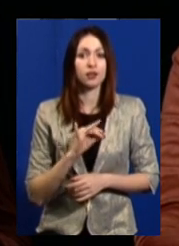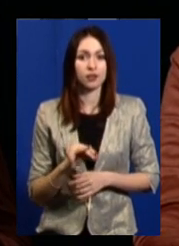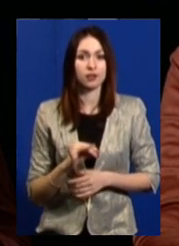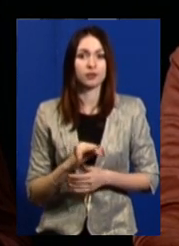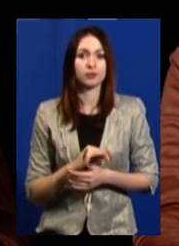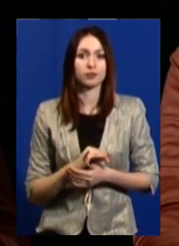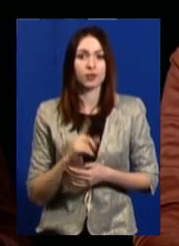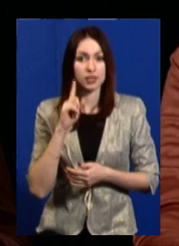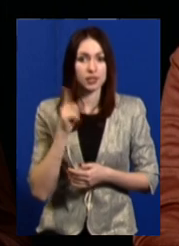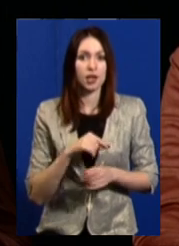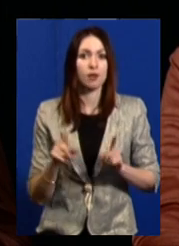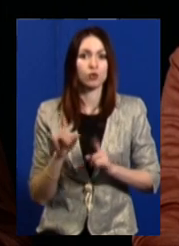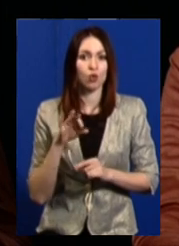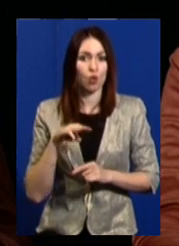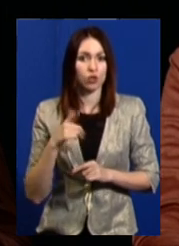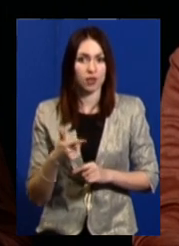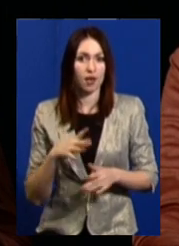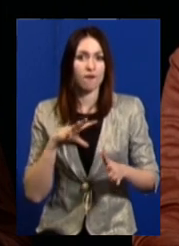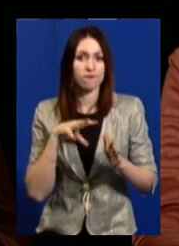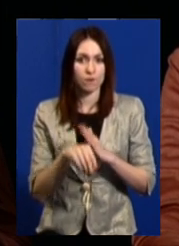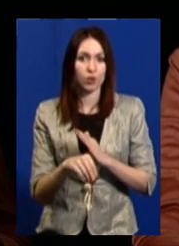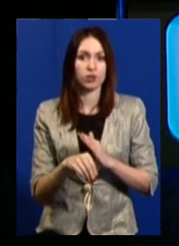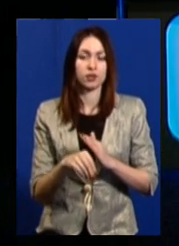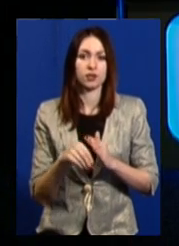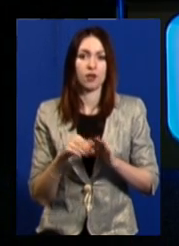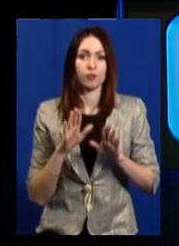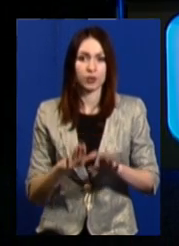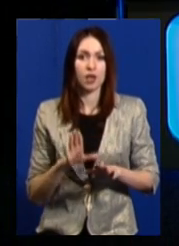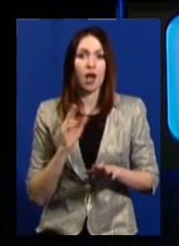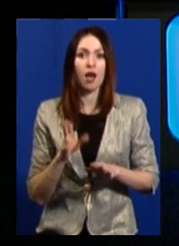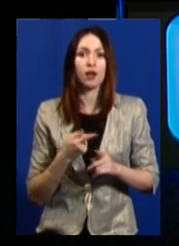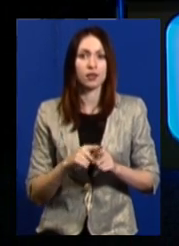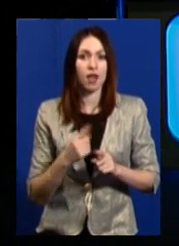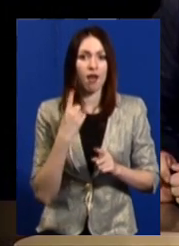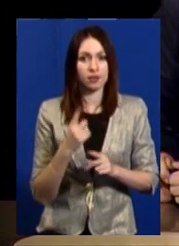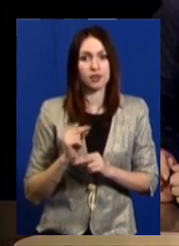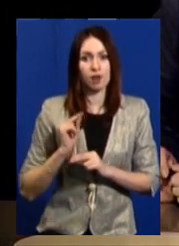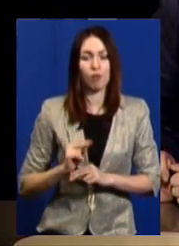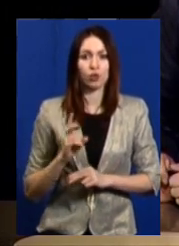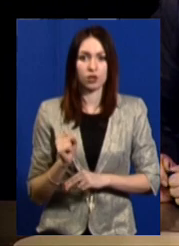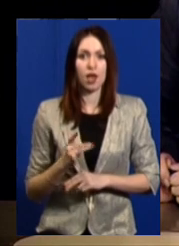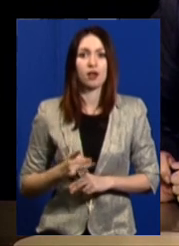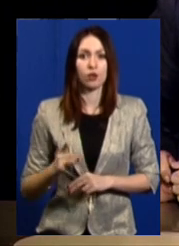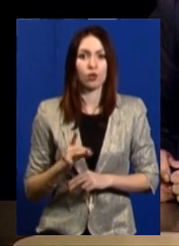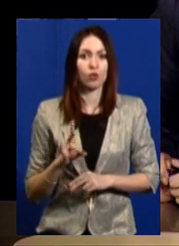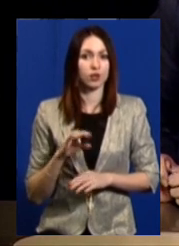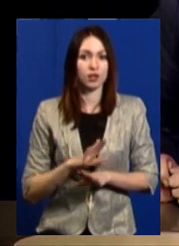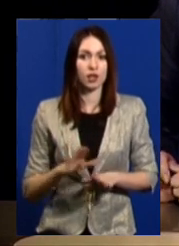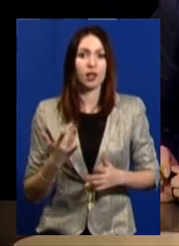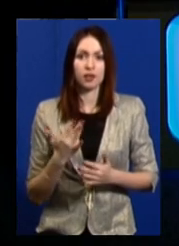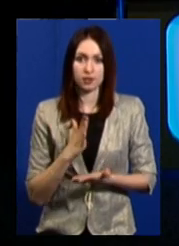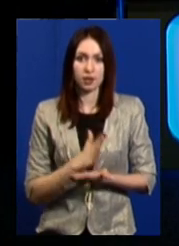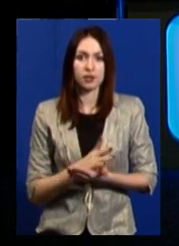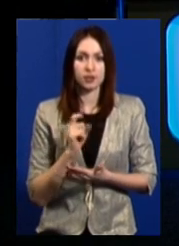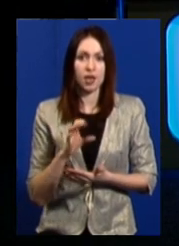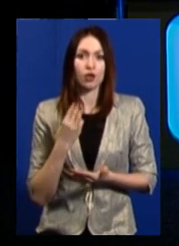і знаємо, що ОТГ вводять ці посади фахівців. так це один працівник на район? Ні. Ні? Кілька їх є?